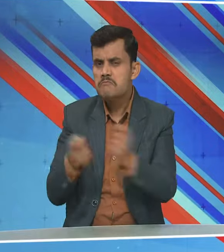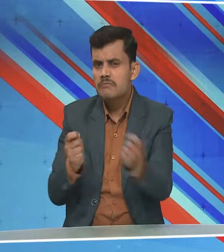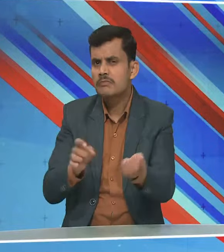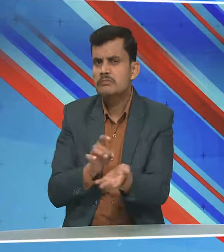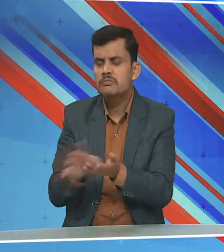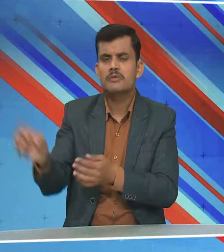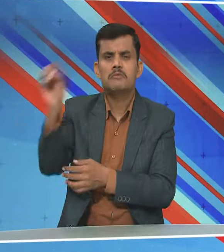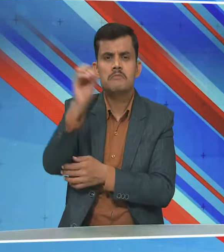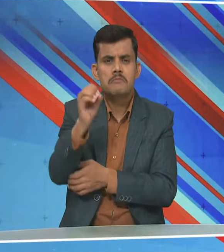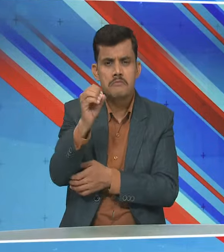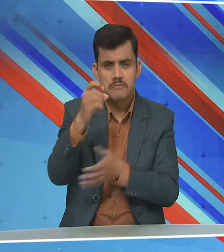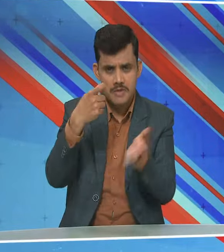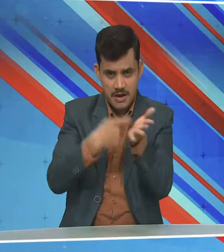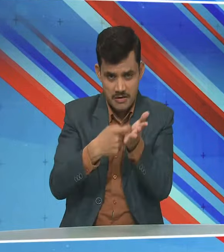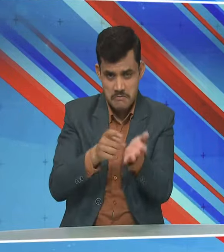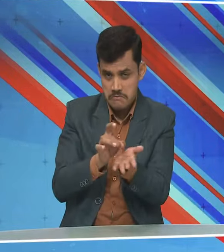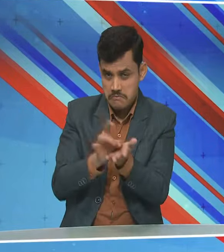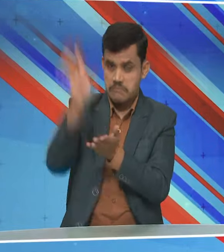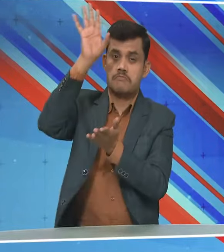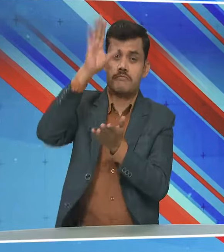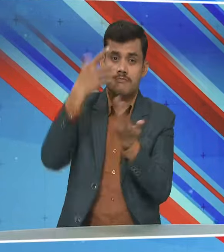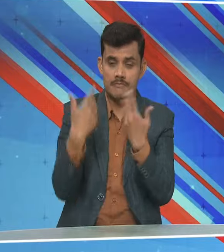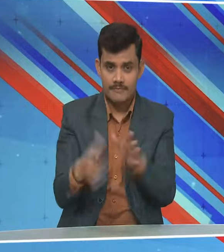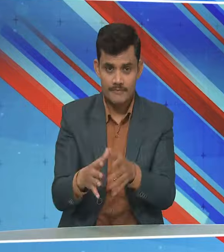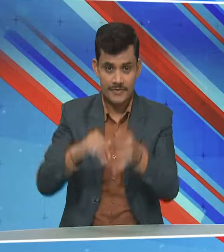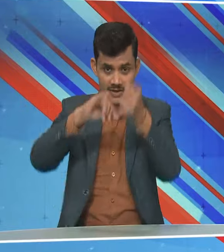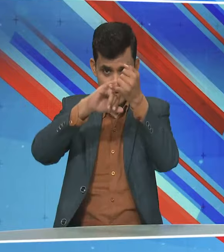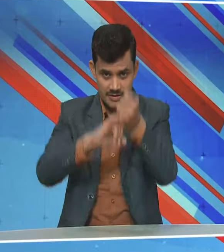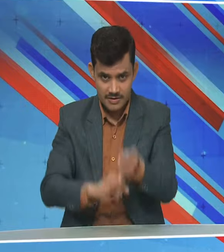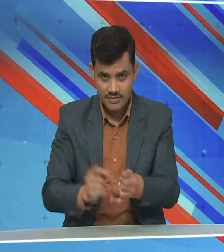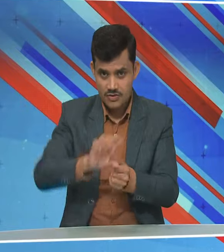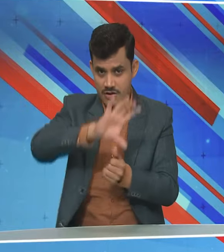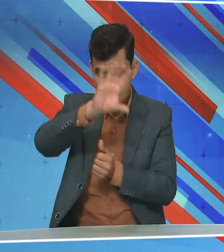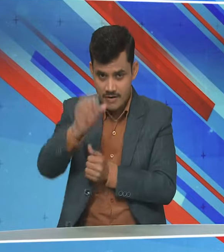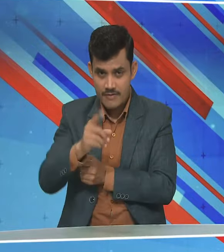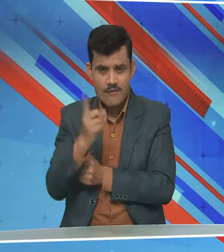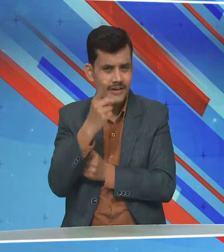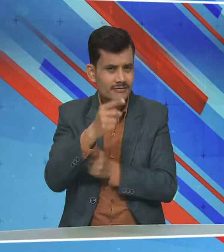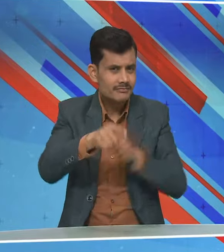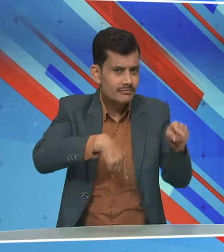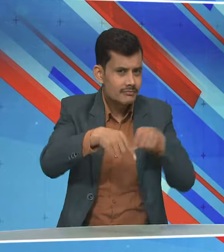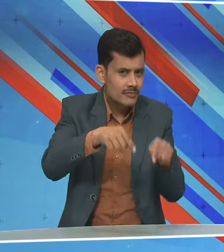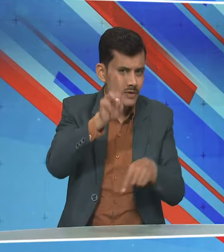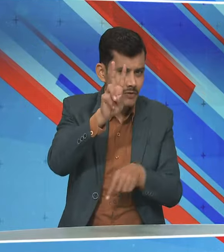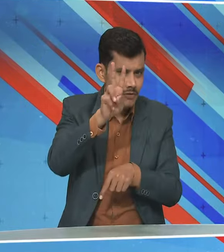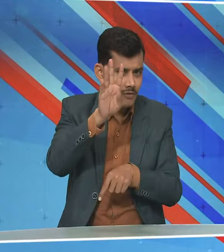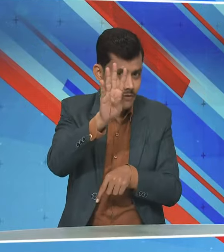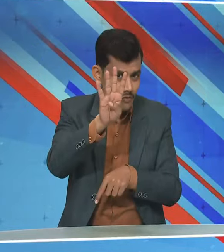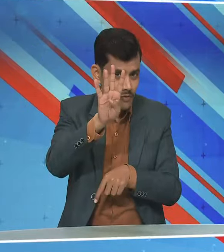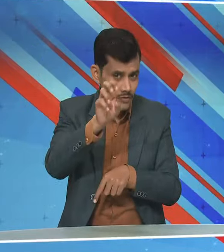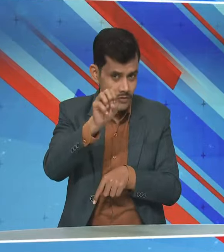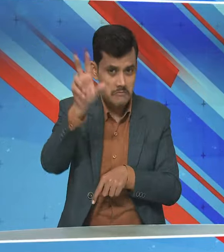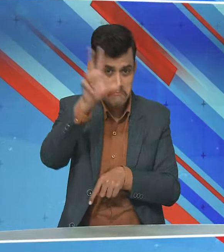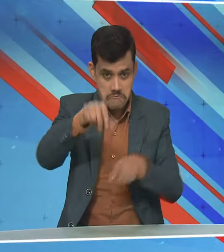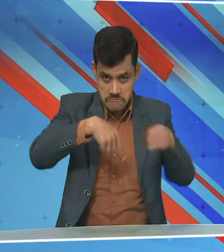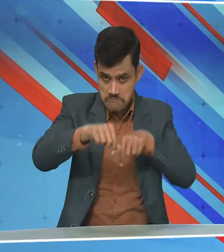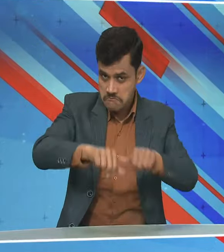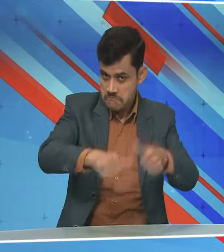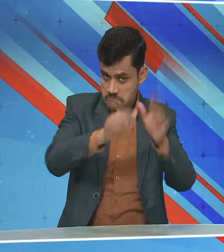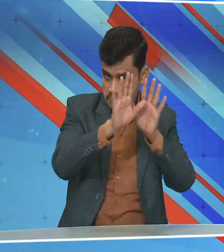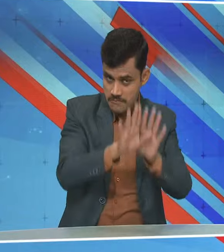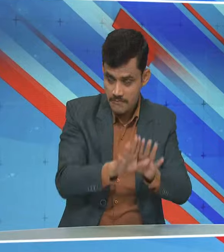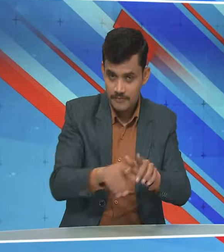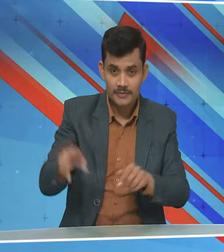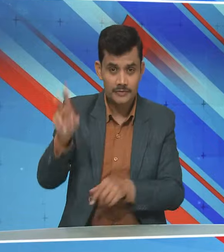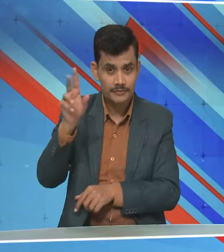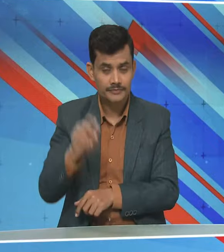राबादा की गेंद पर बोल्ड आउट हुए दक्षिन अफरीका ने पहली पारी में 408 रन बनाने में सफलता हासिल की